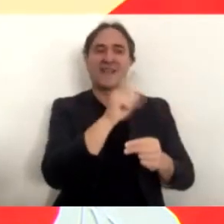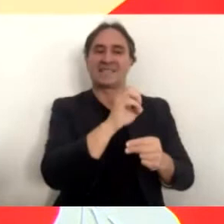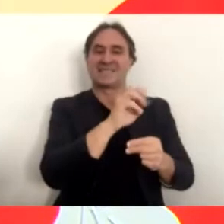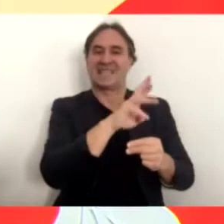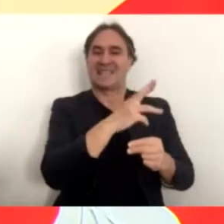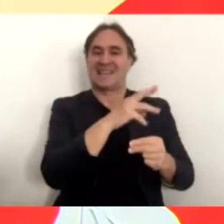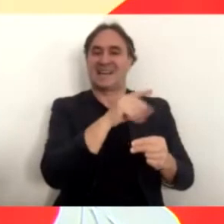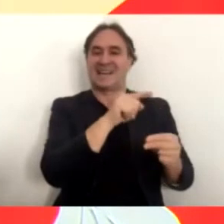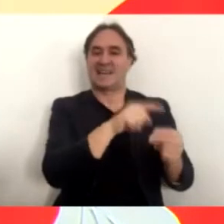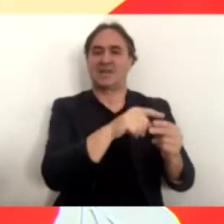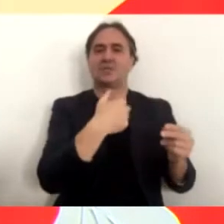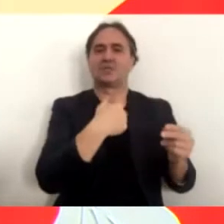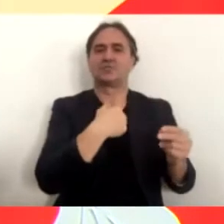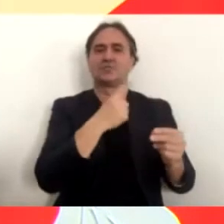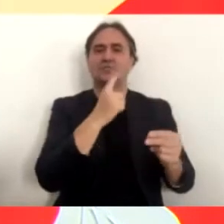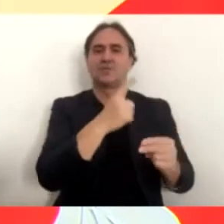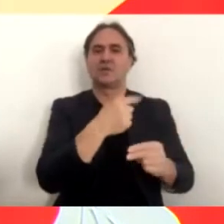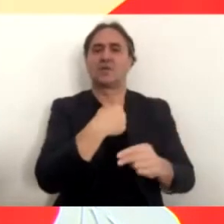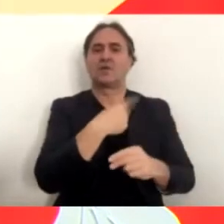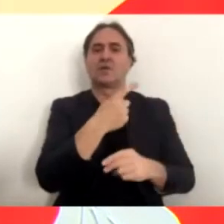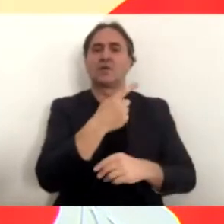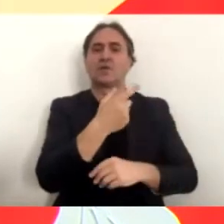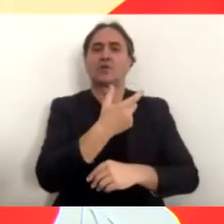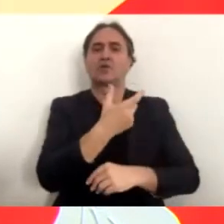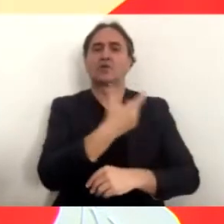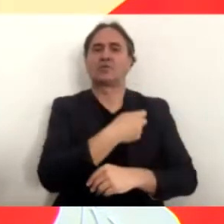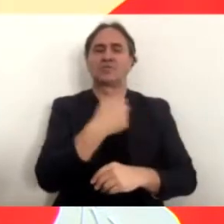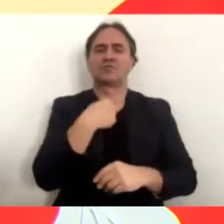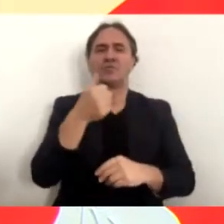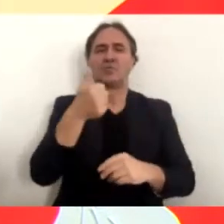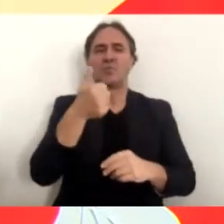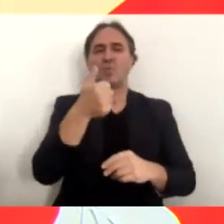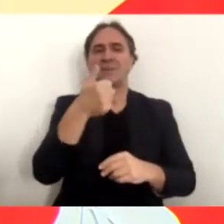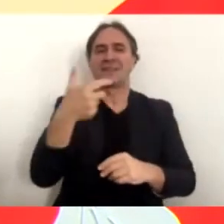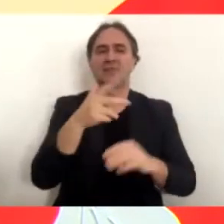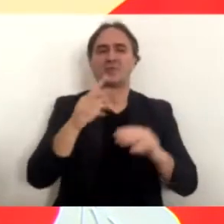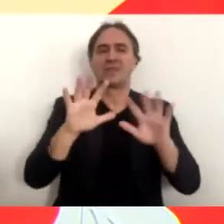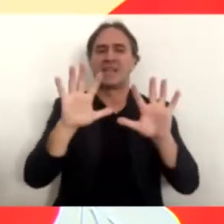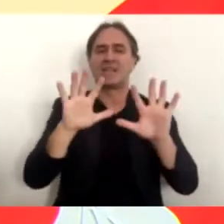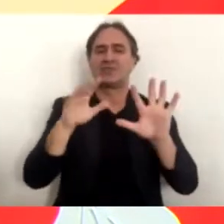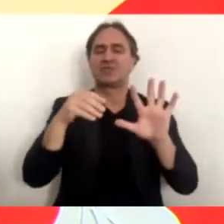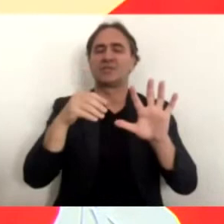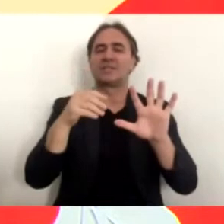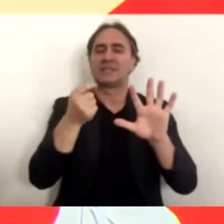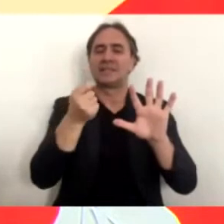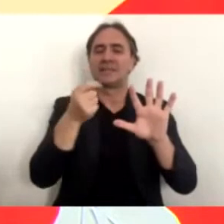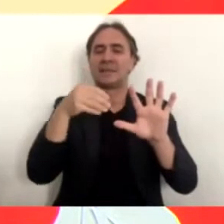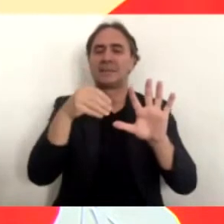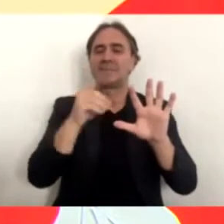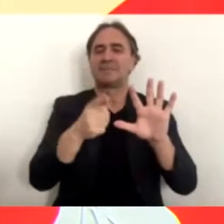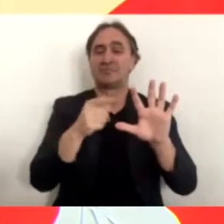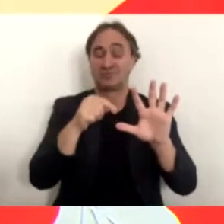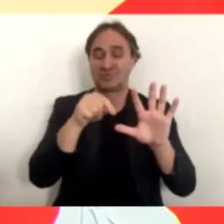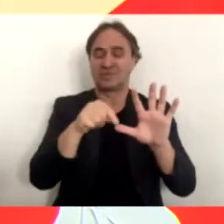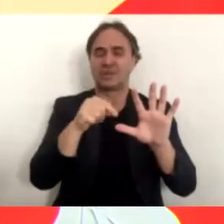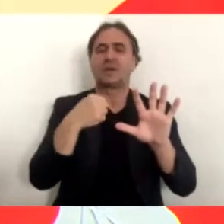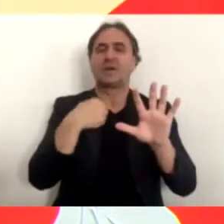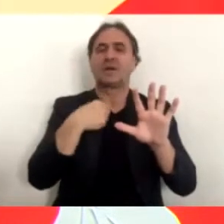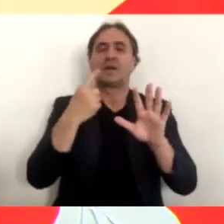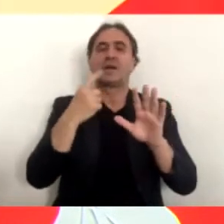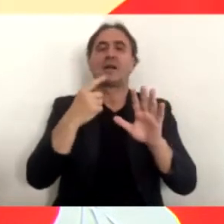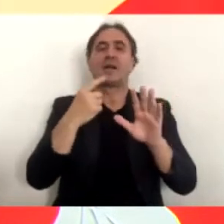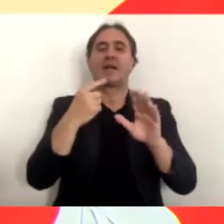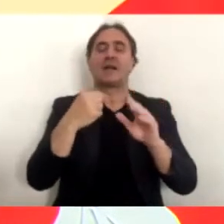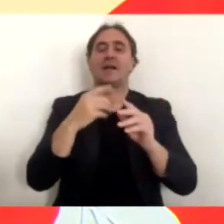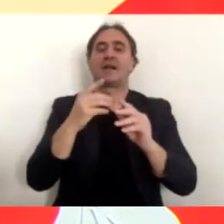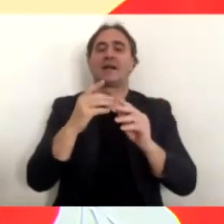dose di un terzo quindi 10 microgrammi rispetto alla dose impiegata invece negli adulti